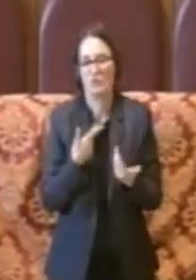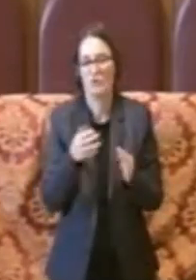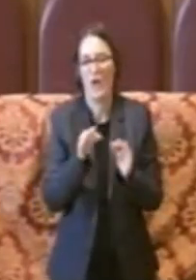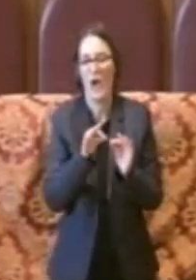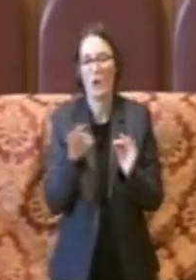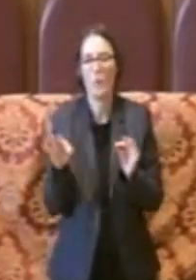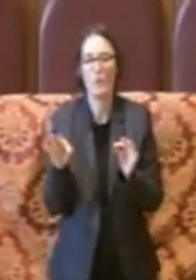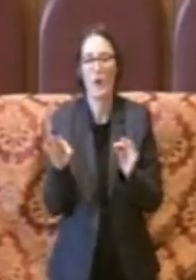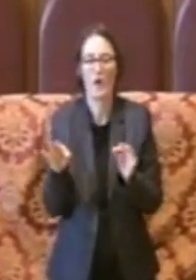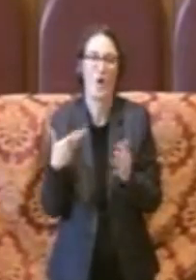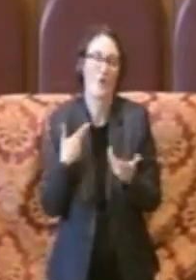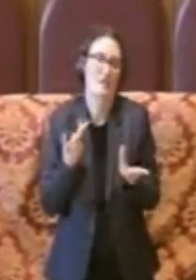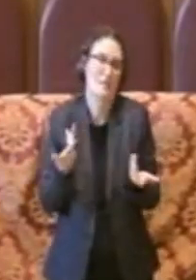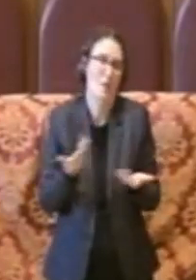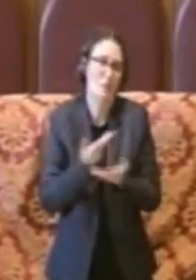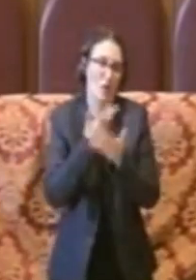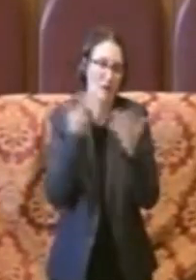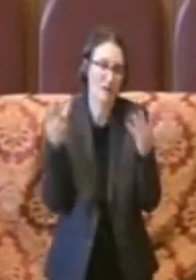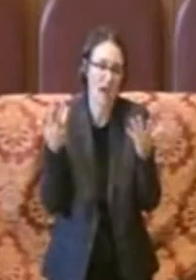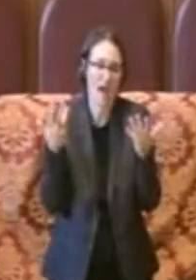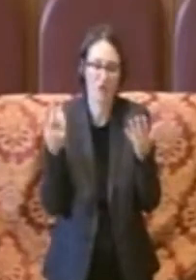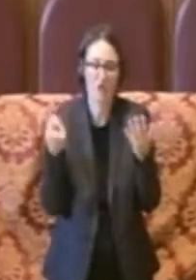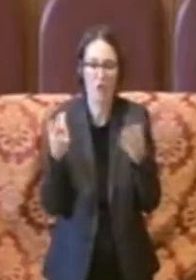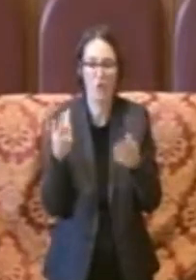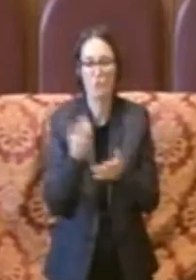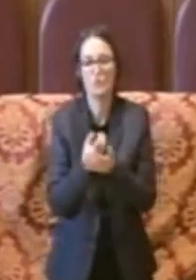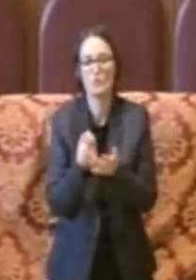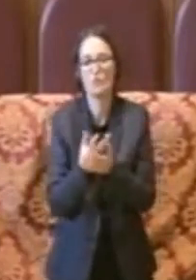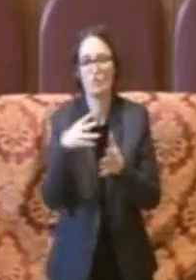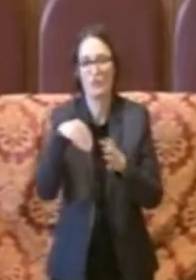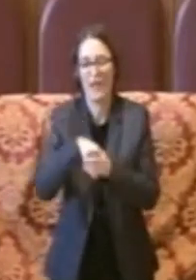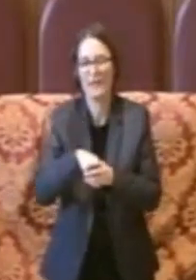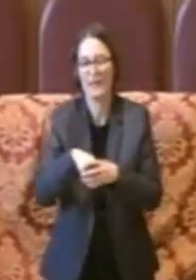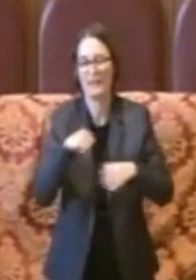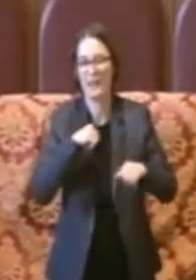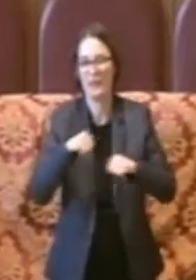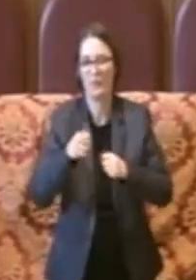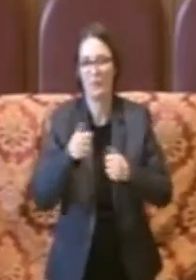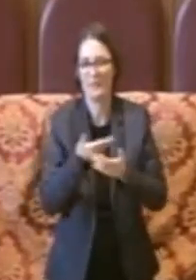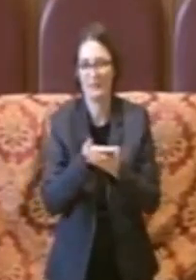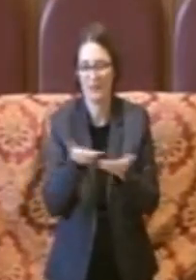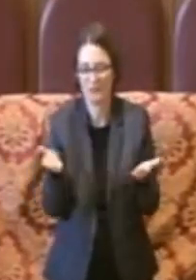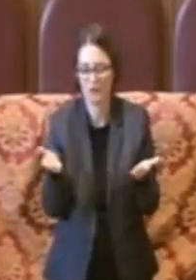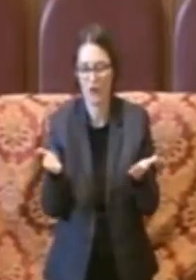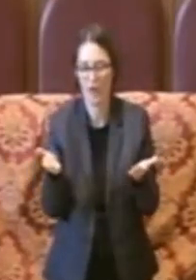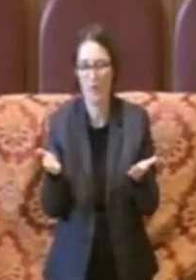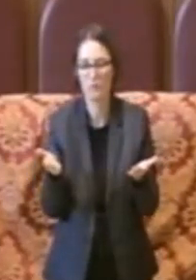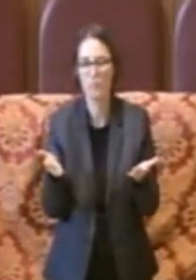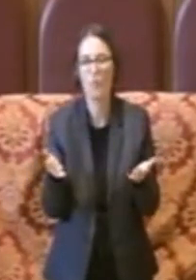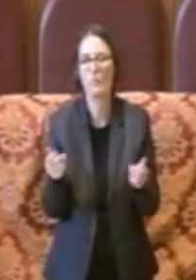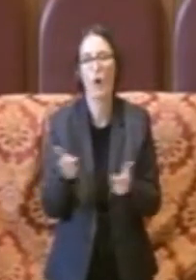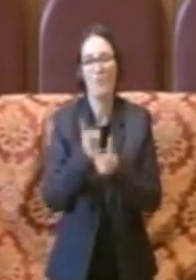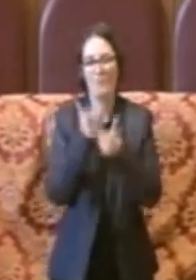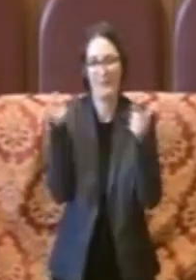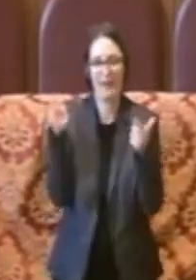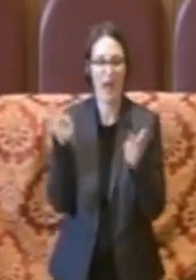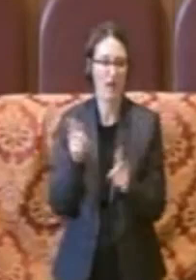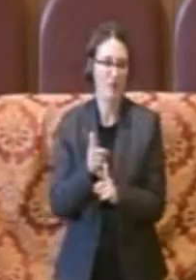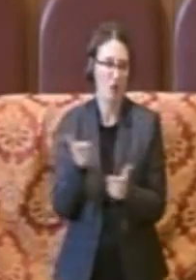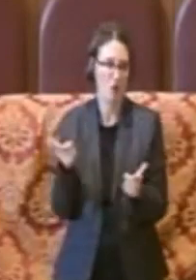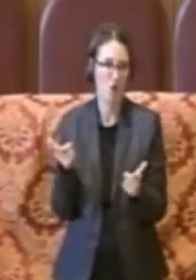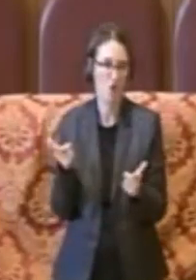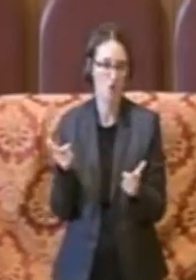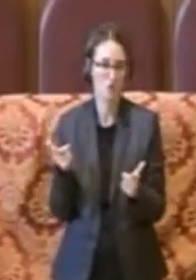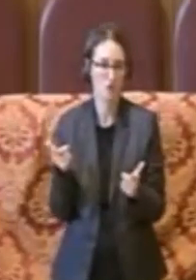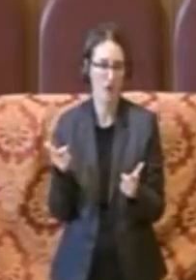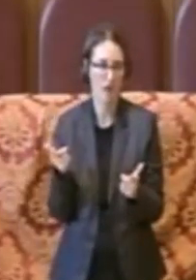delle amministrazioni pubbliche, non è niente di così trascendentale come vuole far apparire l'opposizione. Ecco, sul tema